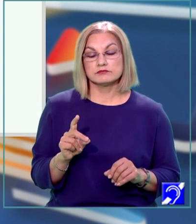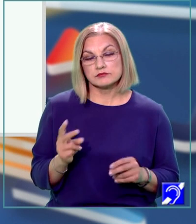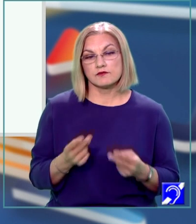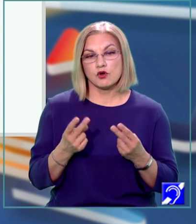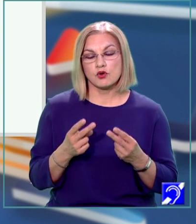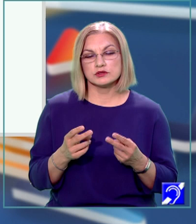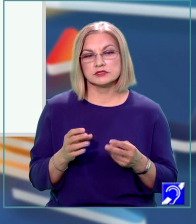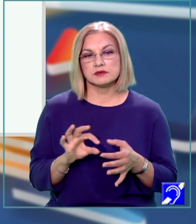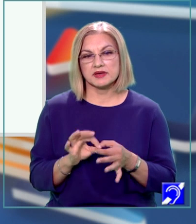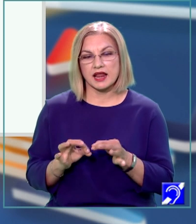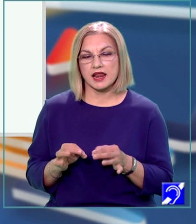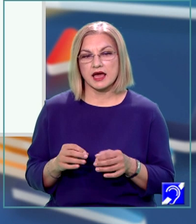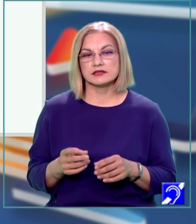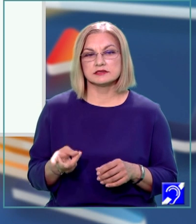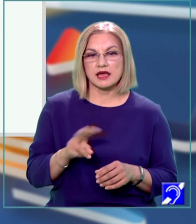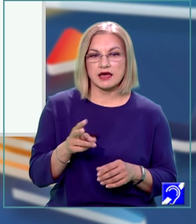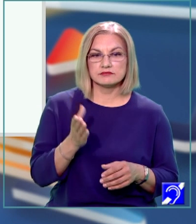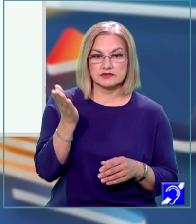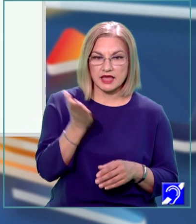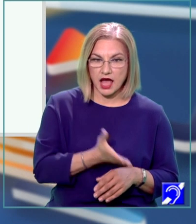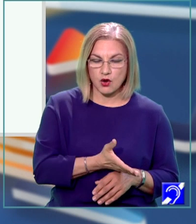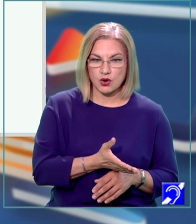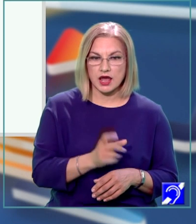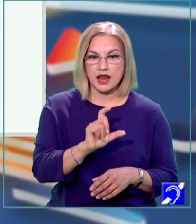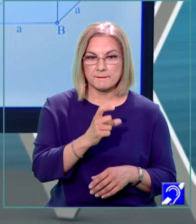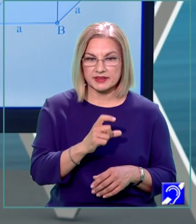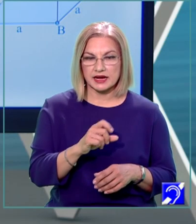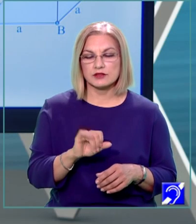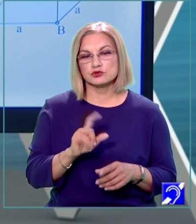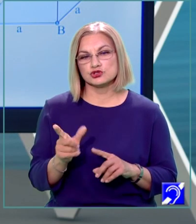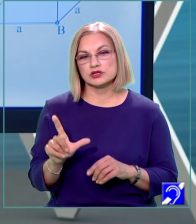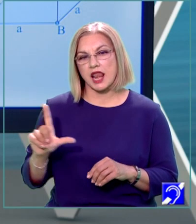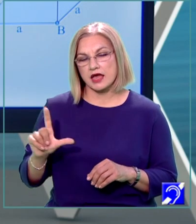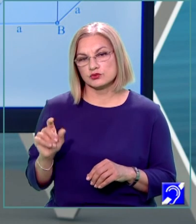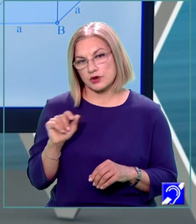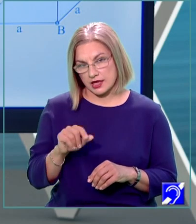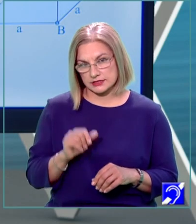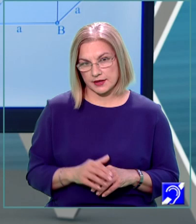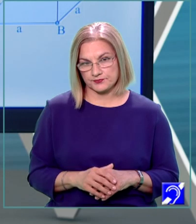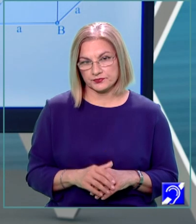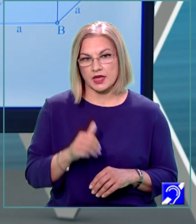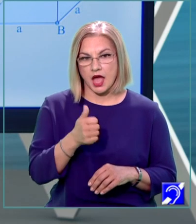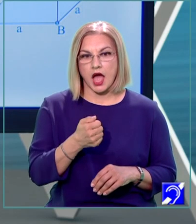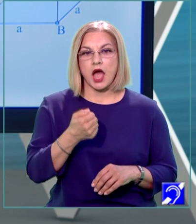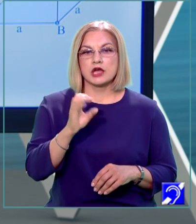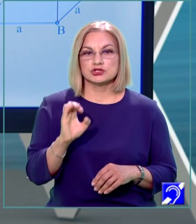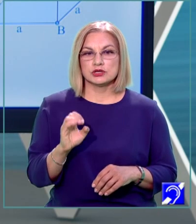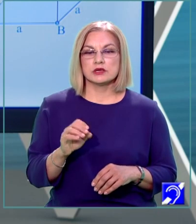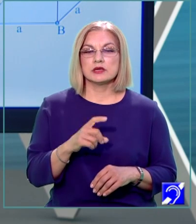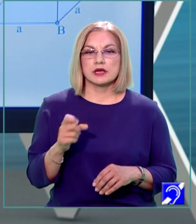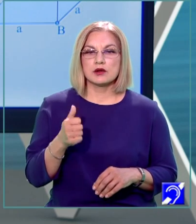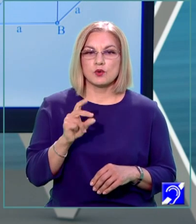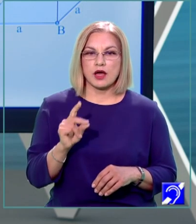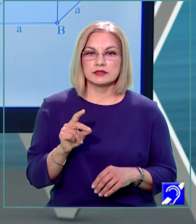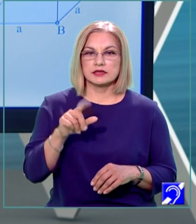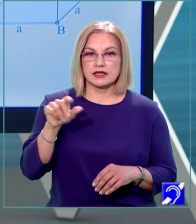care se stabilește între diagonala pătratului și latura sa. AC egal cu AD ori radical din